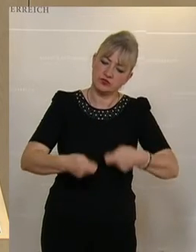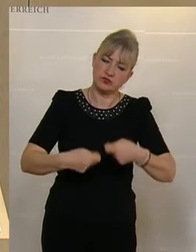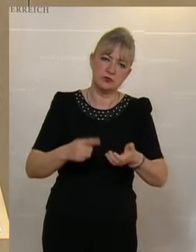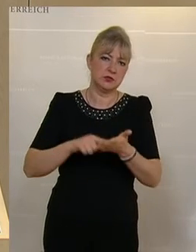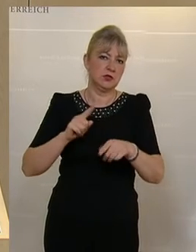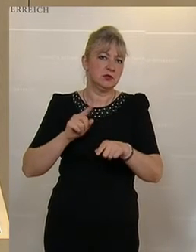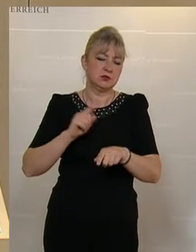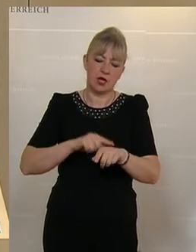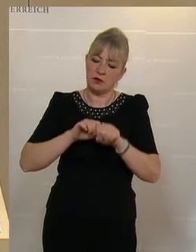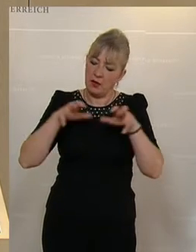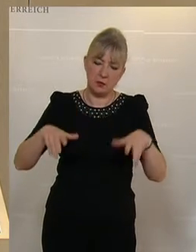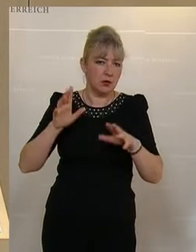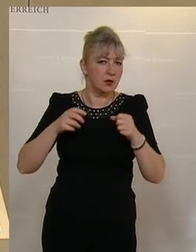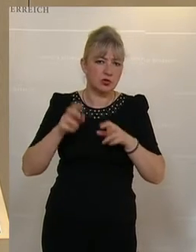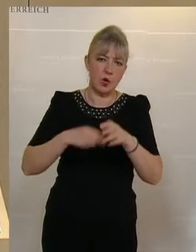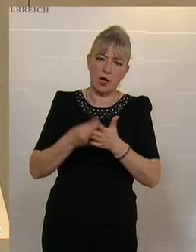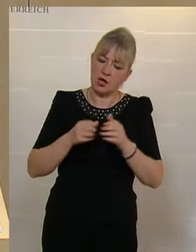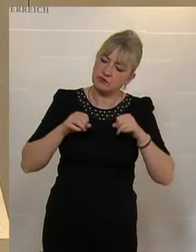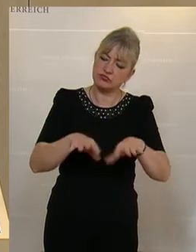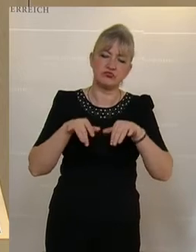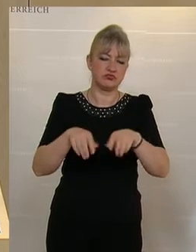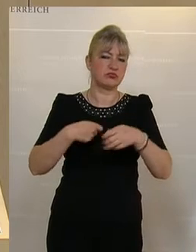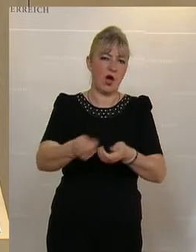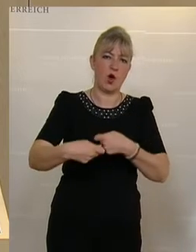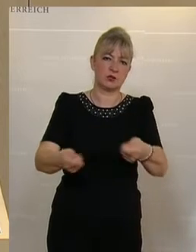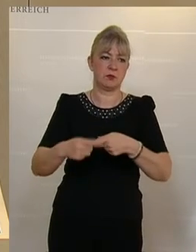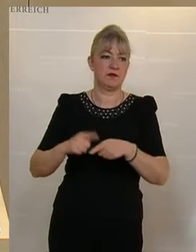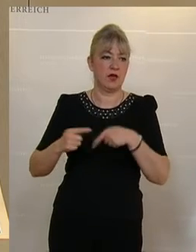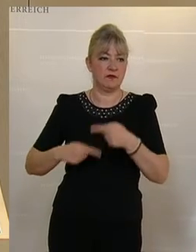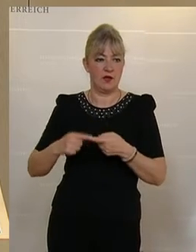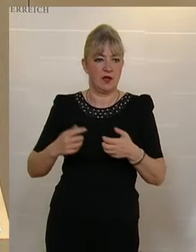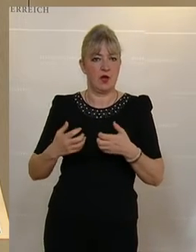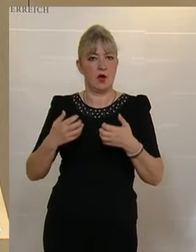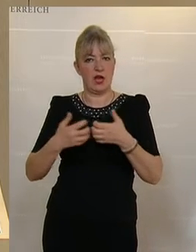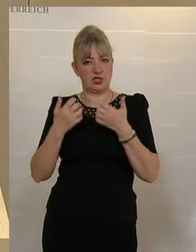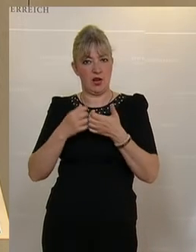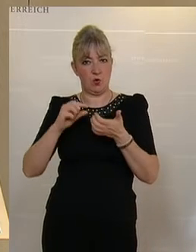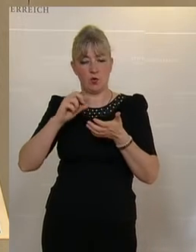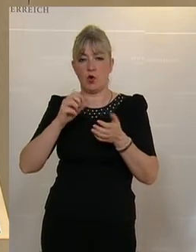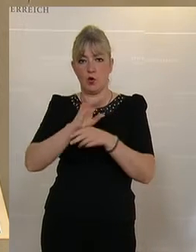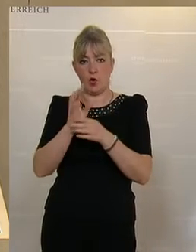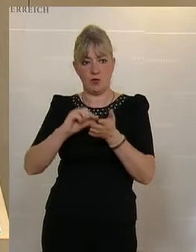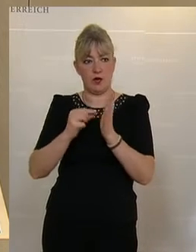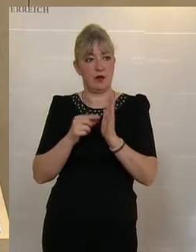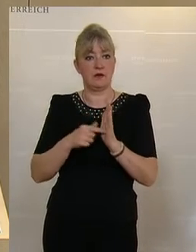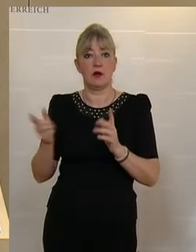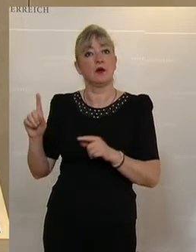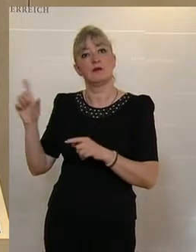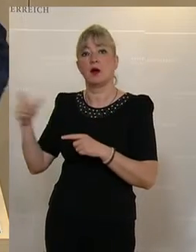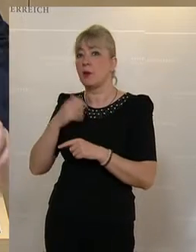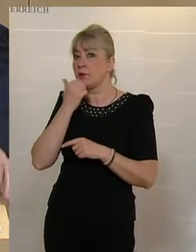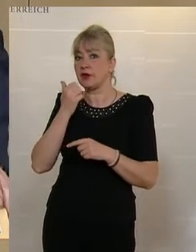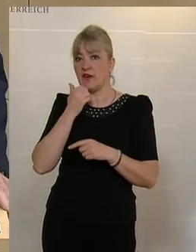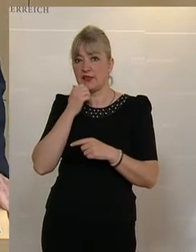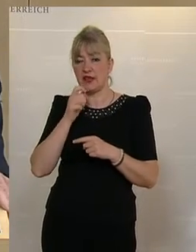der Pandemie an Steuergeldern aus. Und just bei der Entwicklung, bei der Erstellung der Corona-App, bindet sich eine private Versicherung